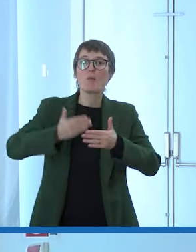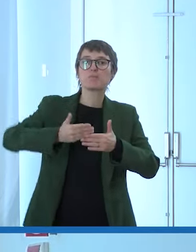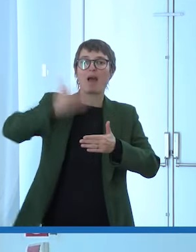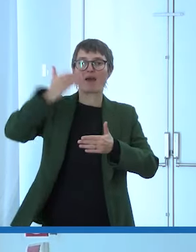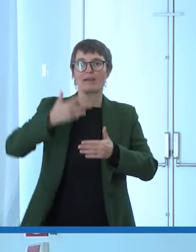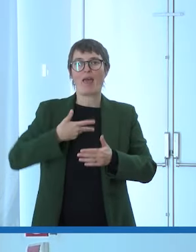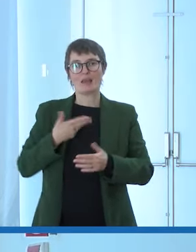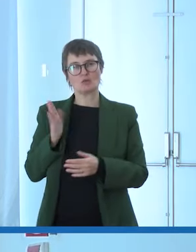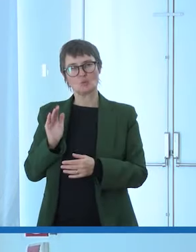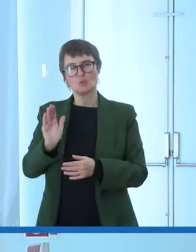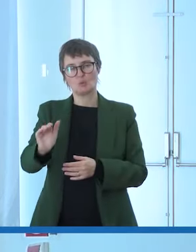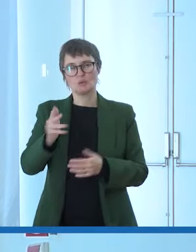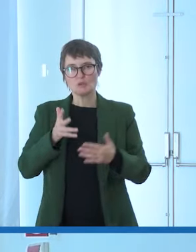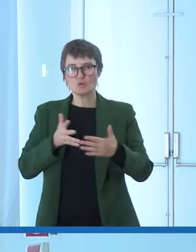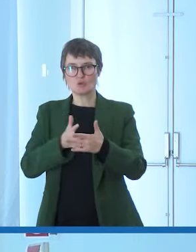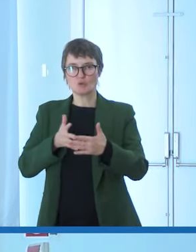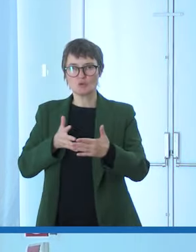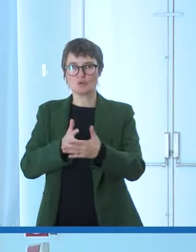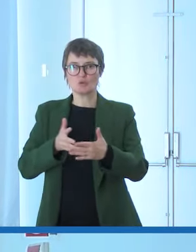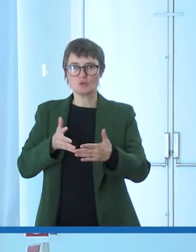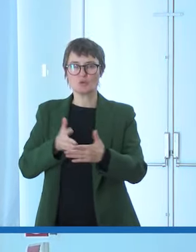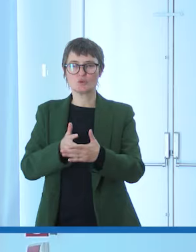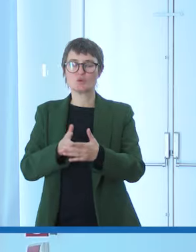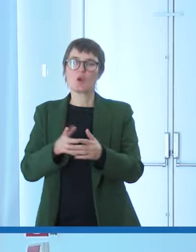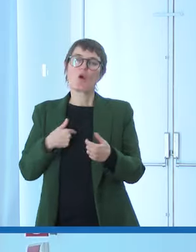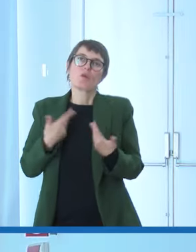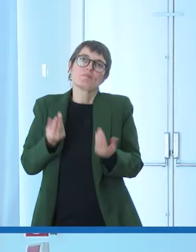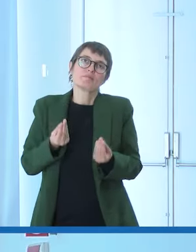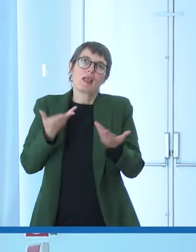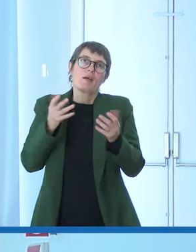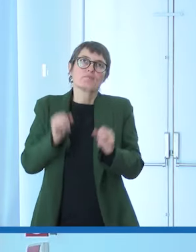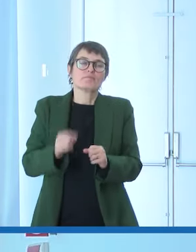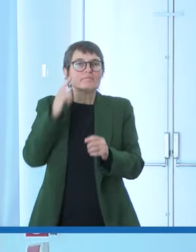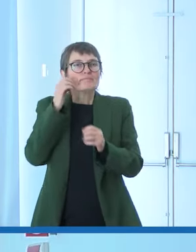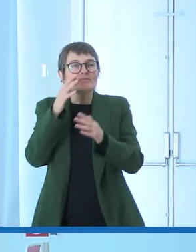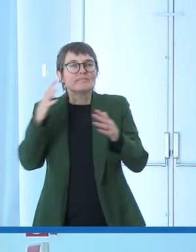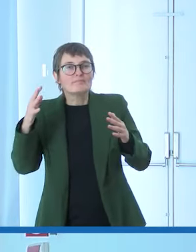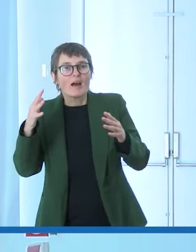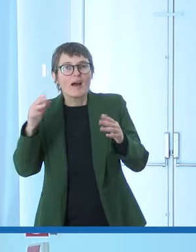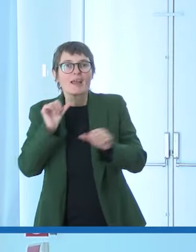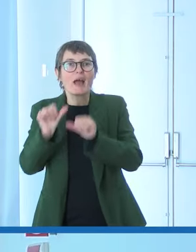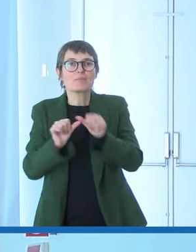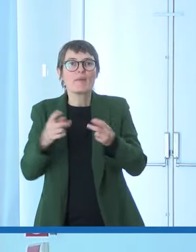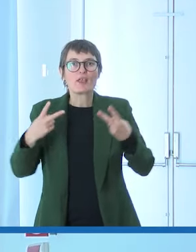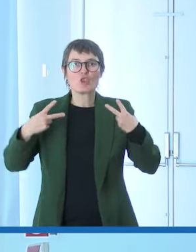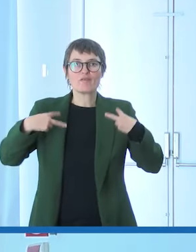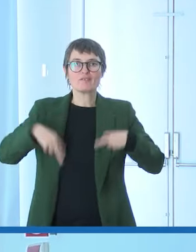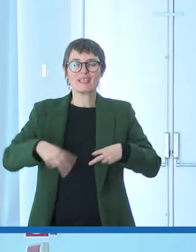cambiamento di prospettiva nella vita delle persone con disabilità possiamo far partire il video